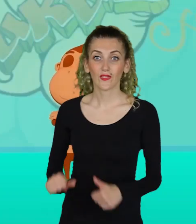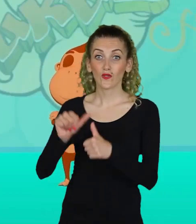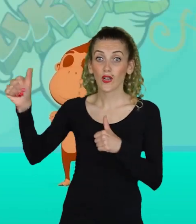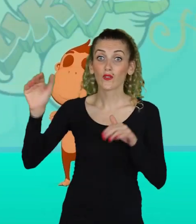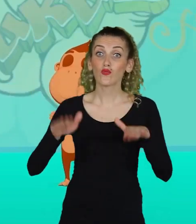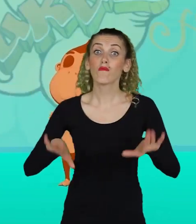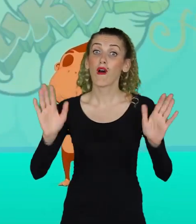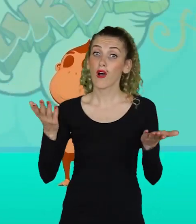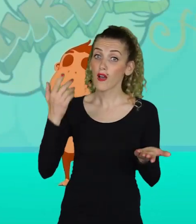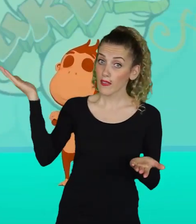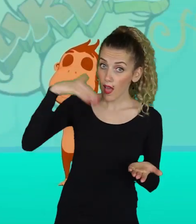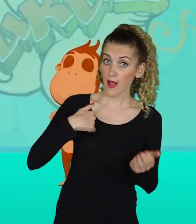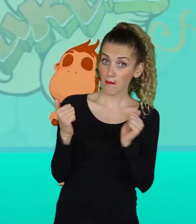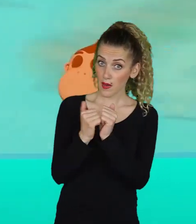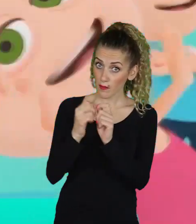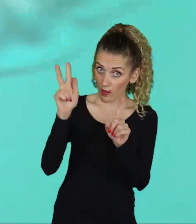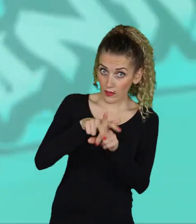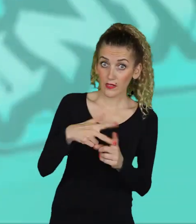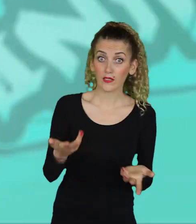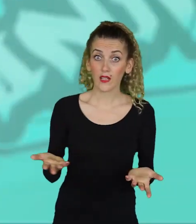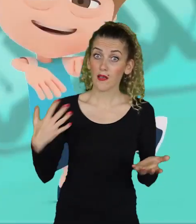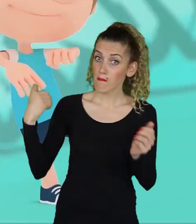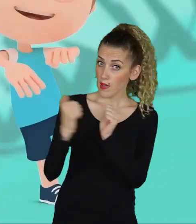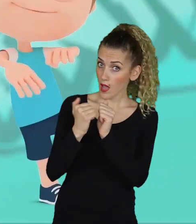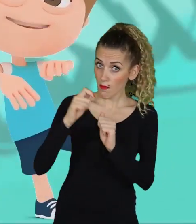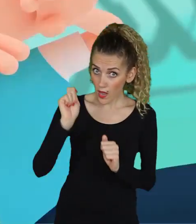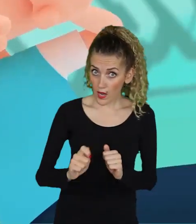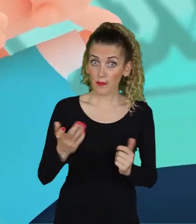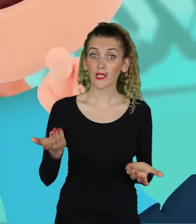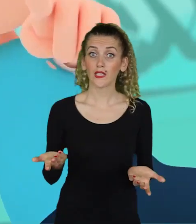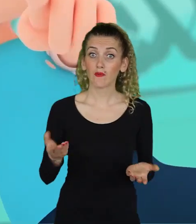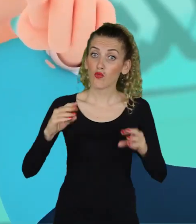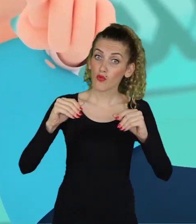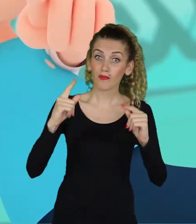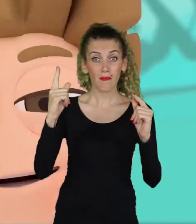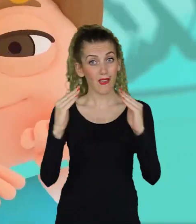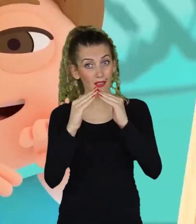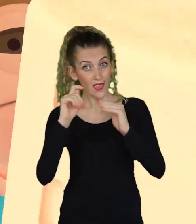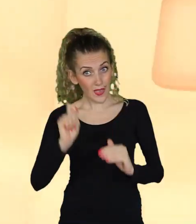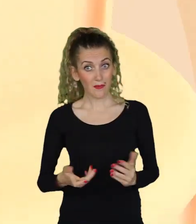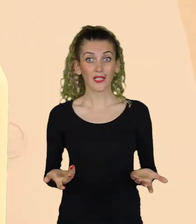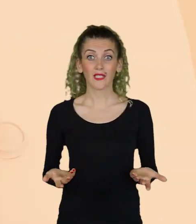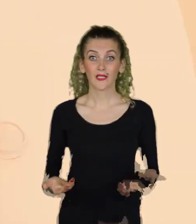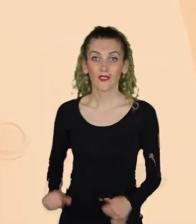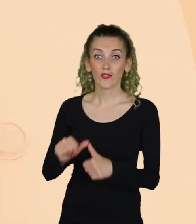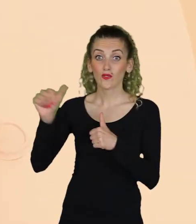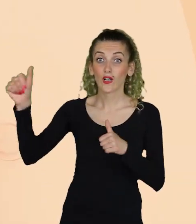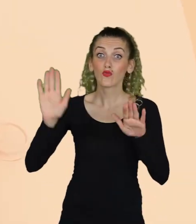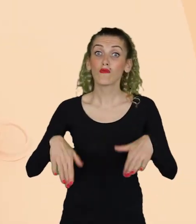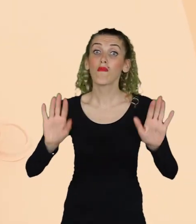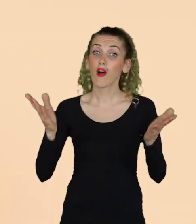Uzakta durma öyle Gel sen de katıl bize Yapalım hep birlikte Kumdan kumdan bir kale